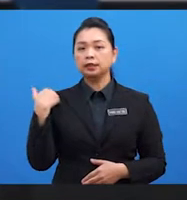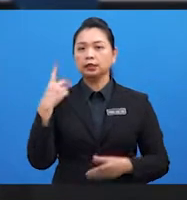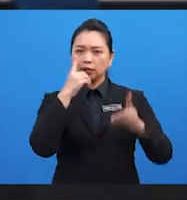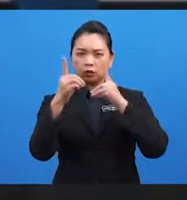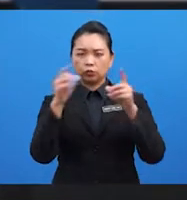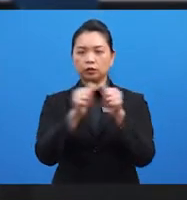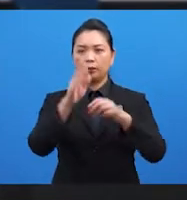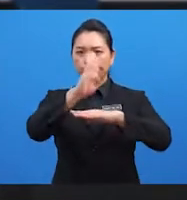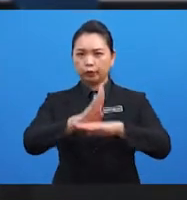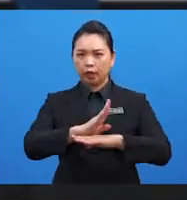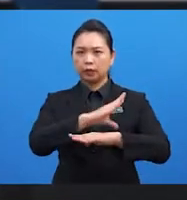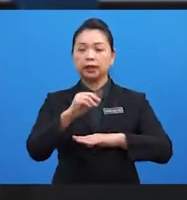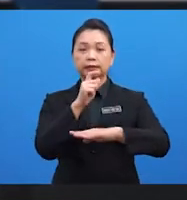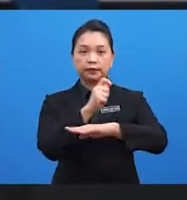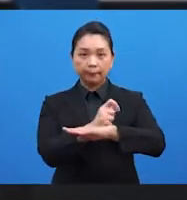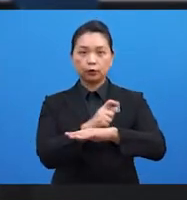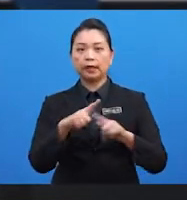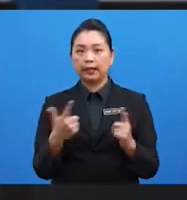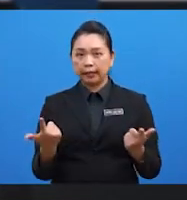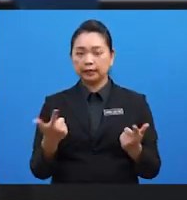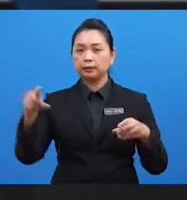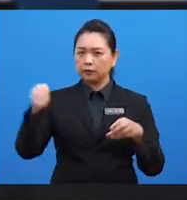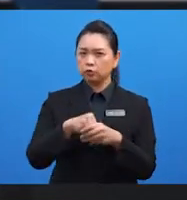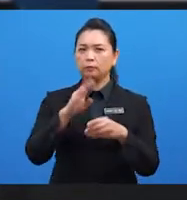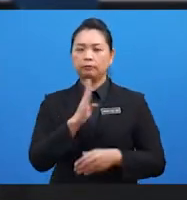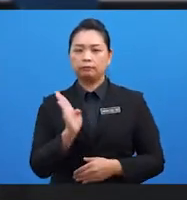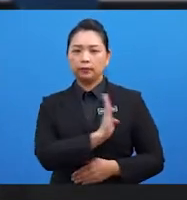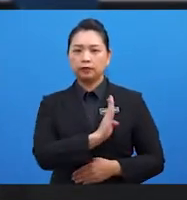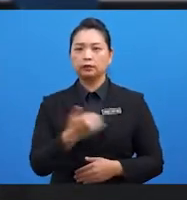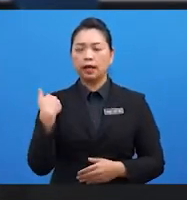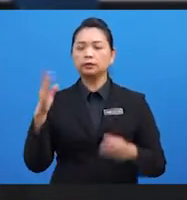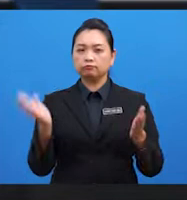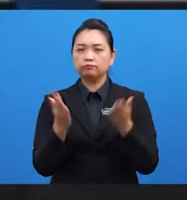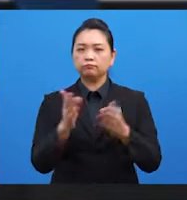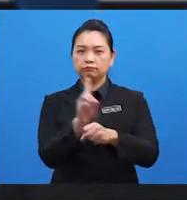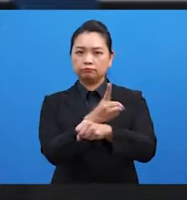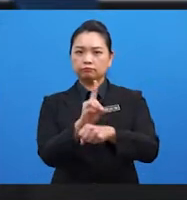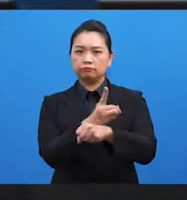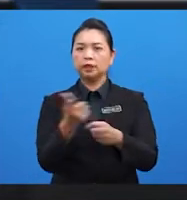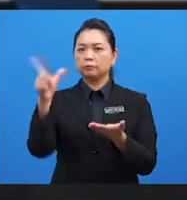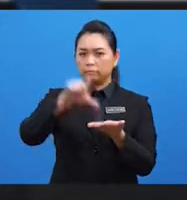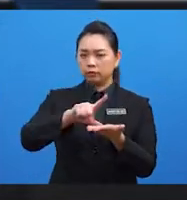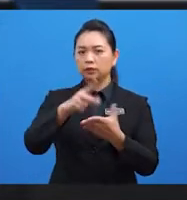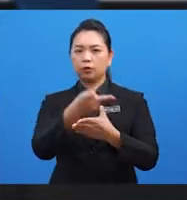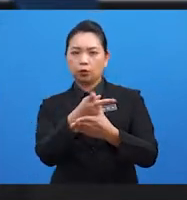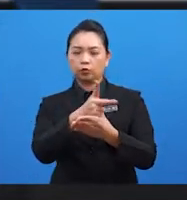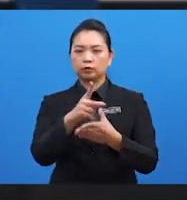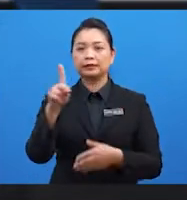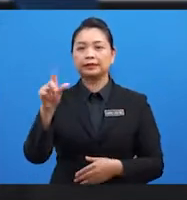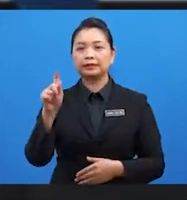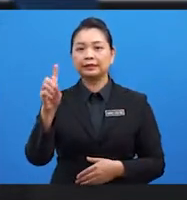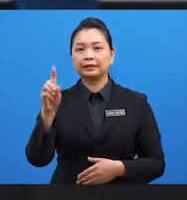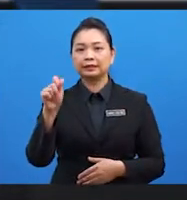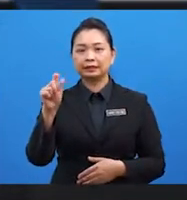lain termasuk Barat menggalakkan perdagangan dan pelaburan menerusi perkongsian pengkalan